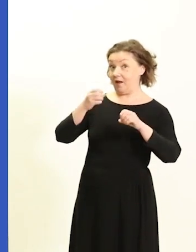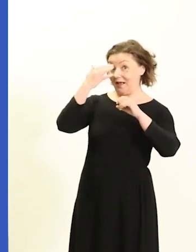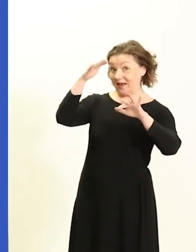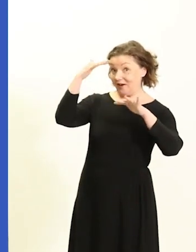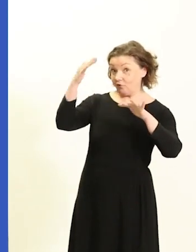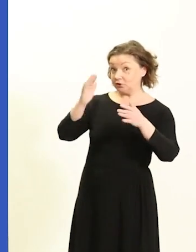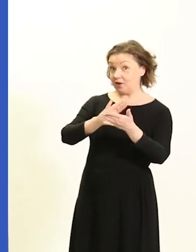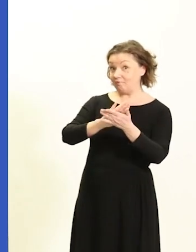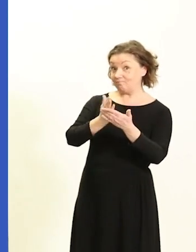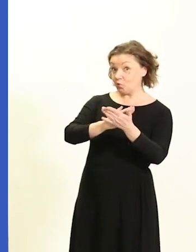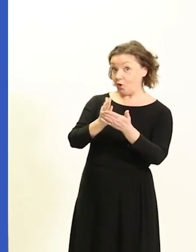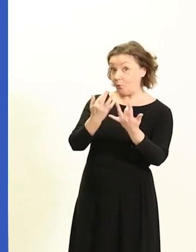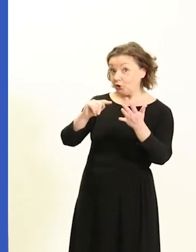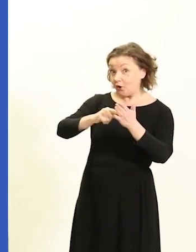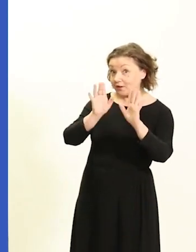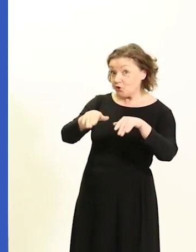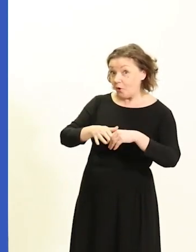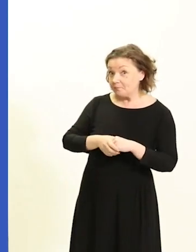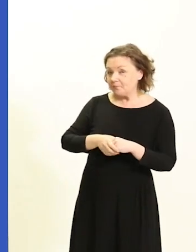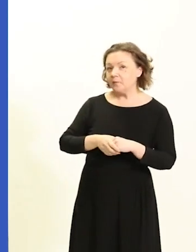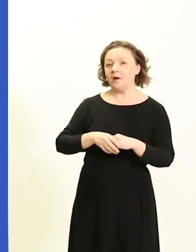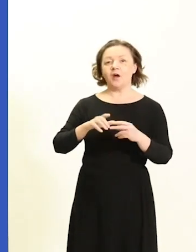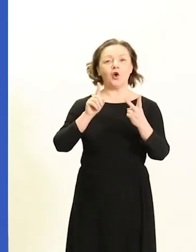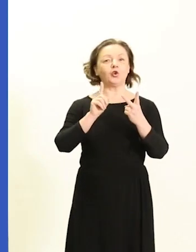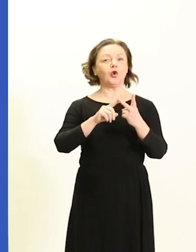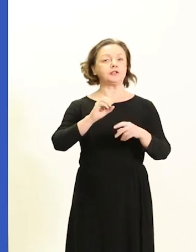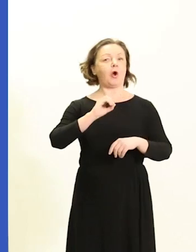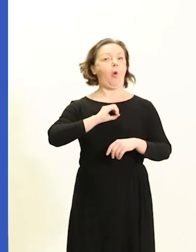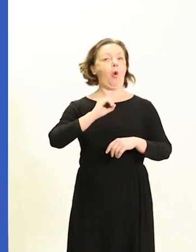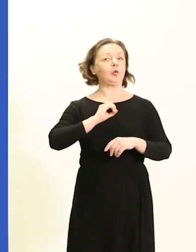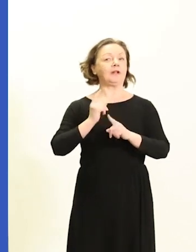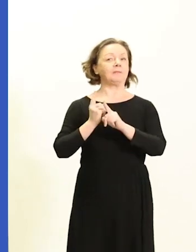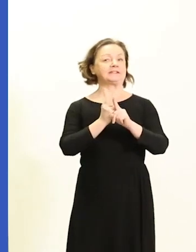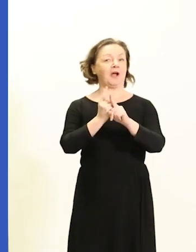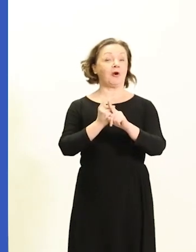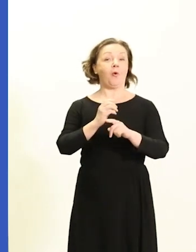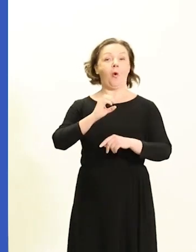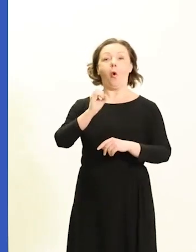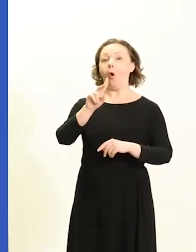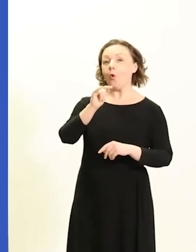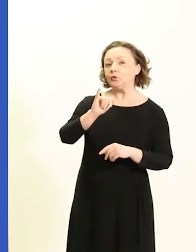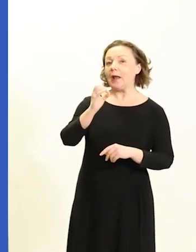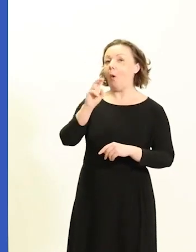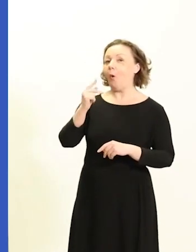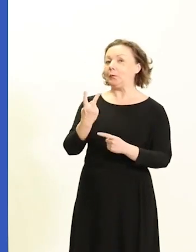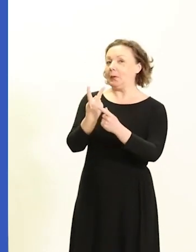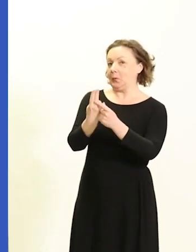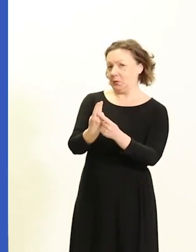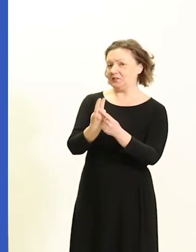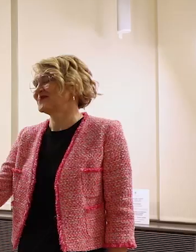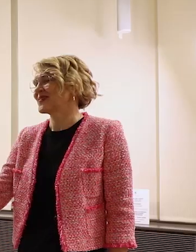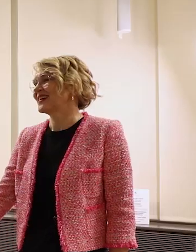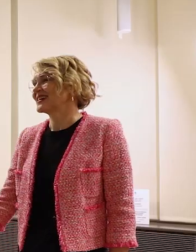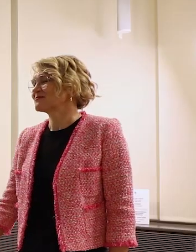viittomassa? No mä oon seurannut tuota toista Outia aika sinnikkäästi. Mä oon tämmöinen Outi et Outi pari, että ehkä suurin piirtein ja saman verran vähän alle kymmenen